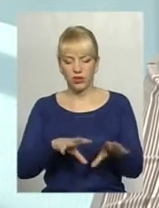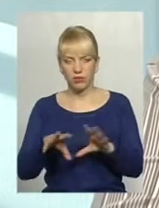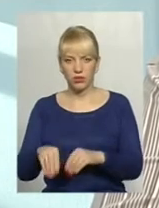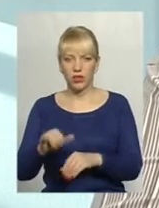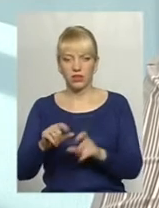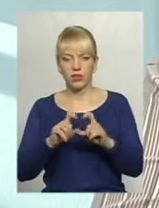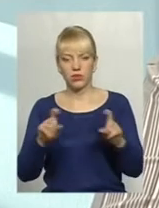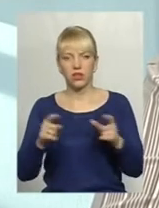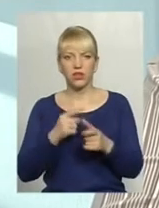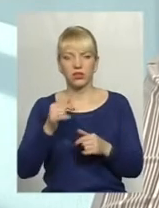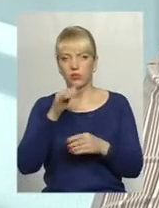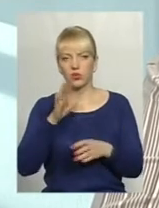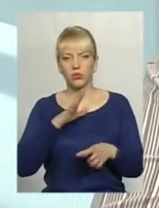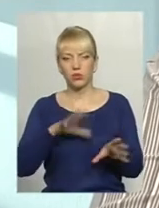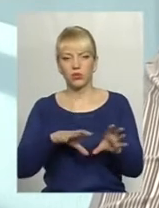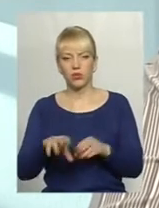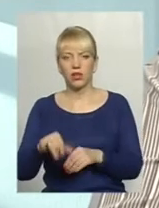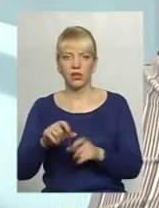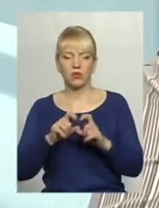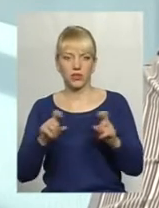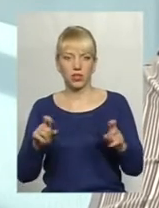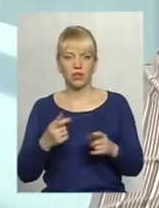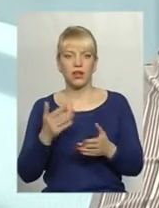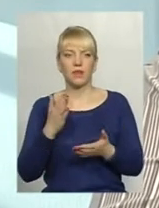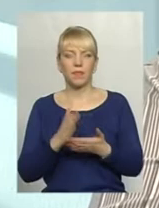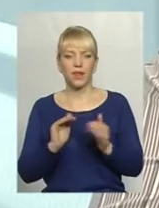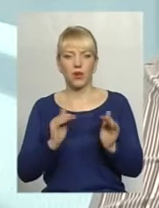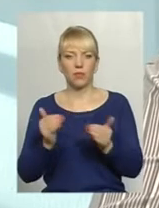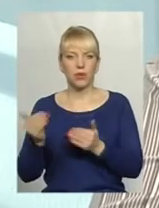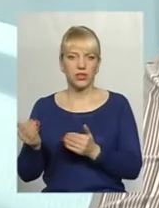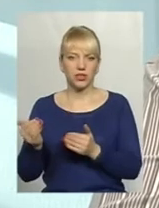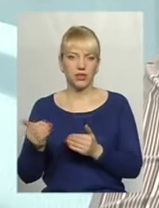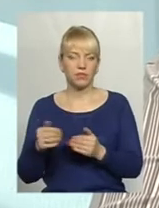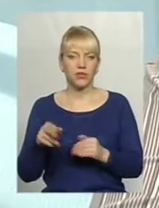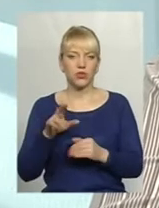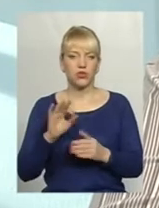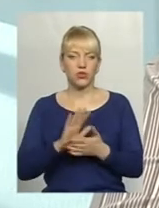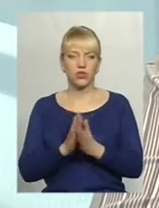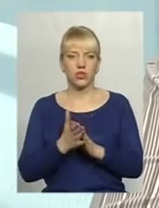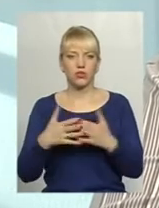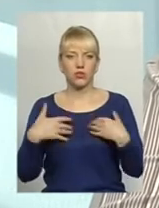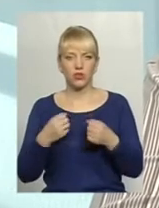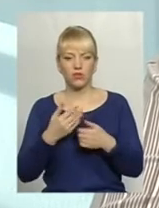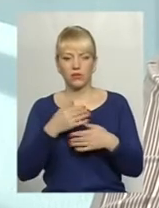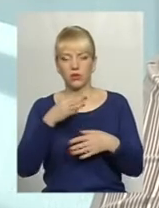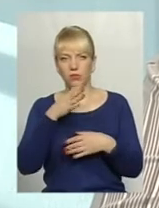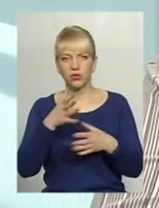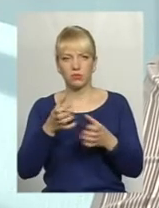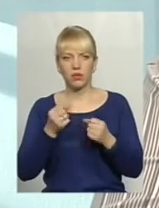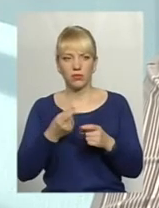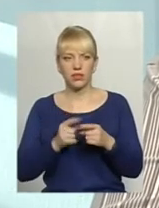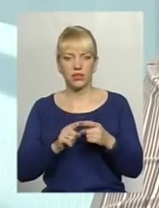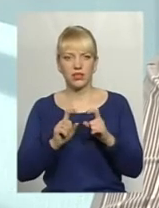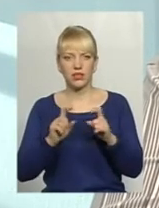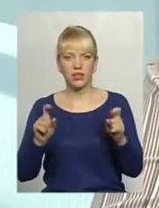заклад, чи не може бути поселена у заклад. Звичайно, є певні обмеження щодо стану здоров'я. Ми не можемо приймати у даний